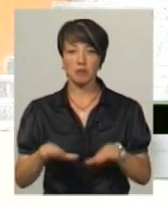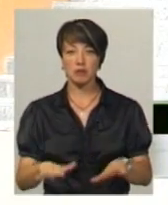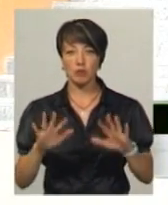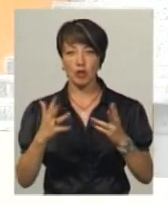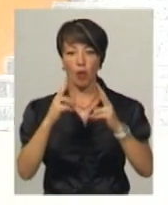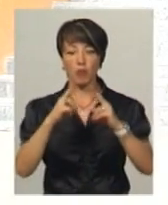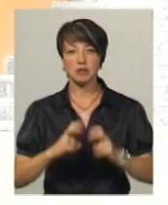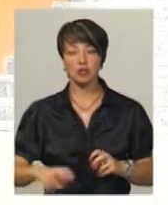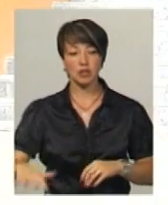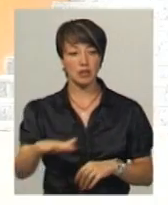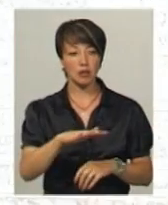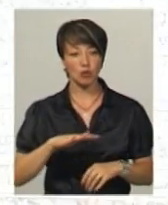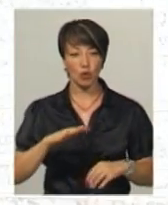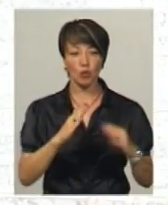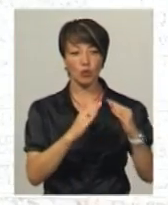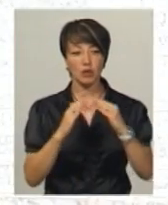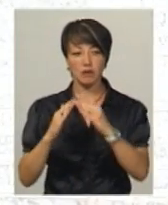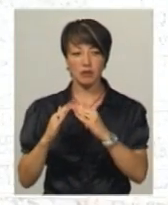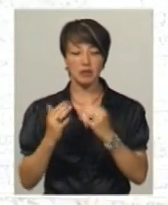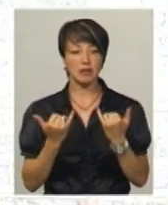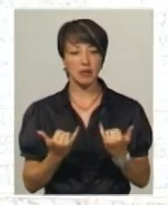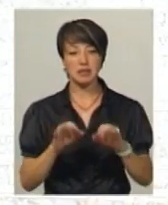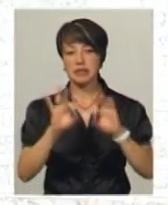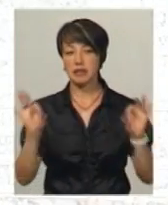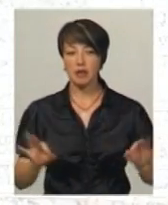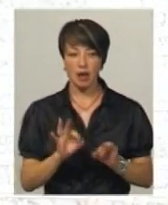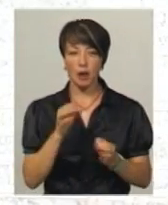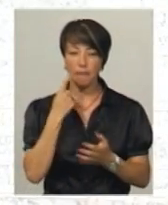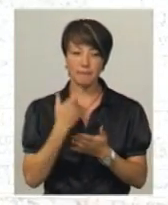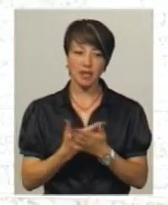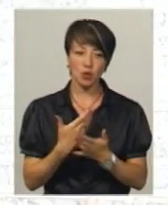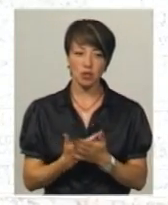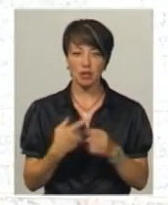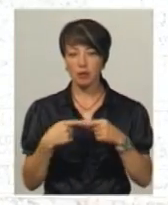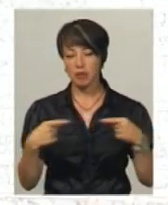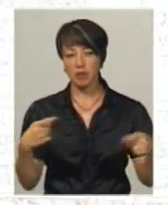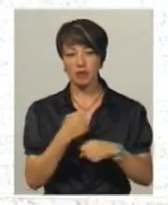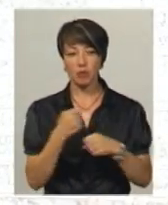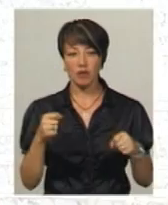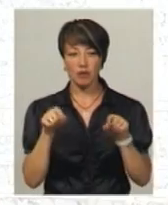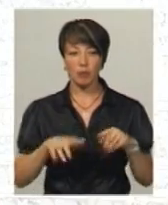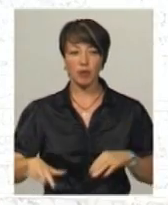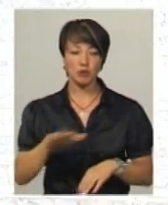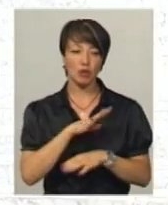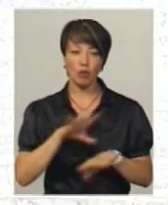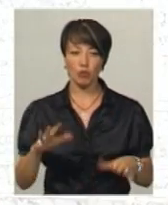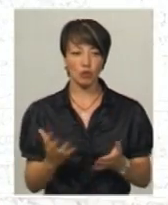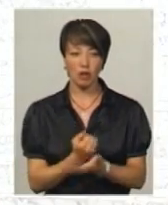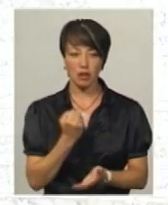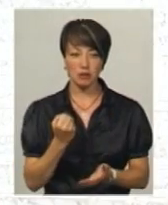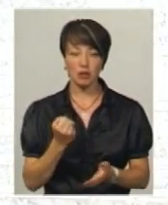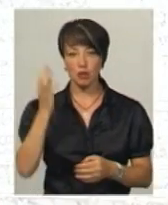обстежила територію та будівлі. Наразі ніяких підозрілих предметів та вибухівки в даному приміщенні не було найдено.